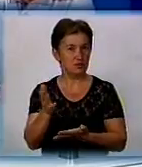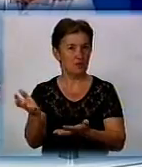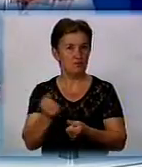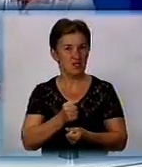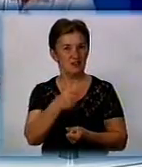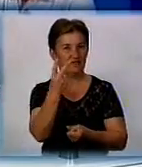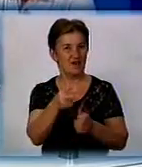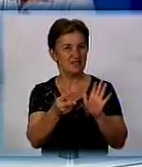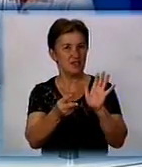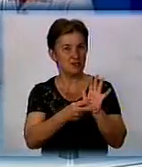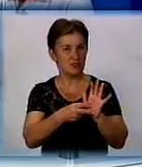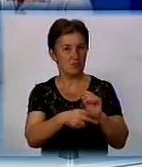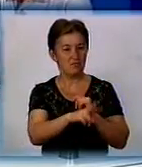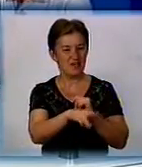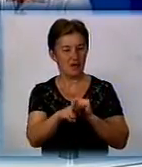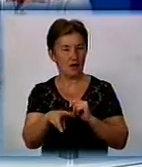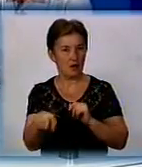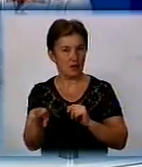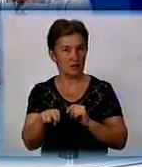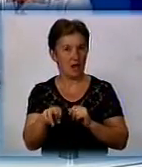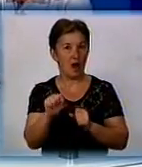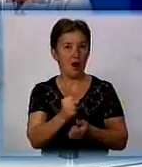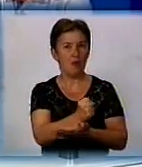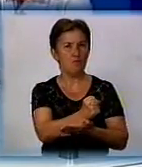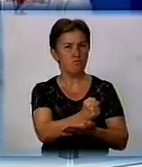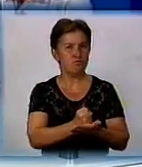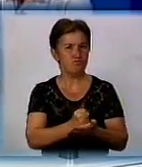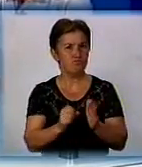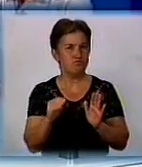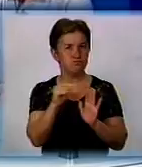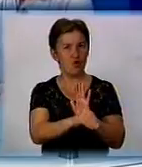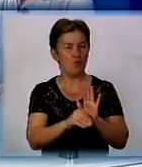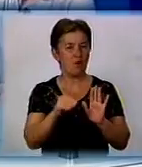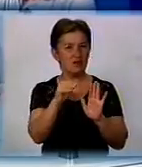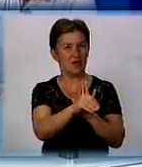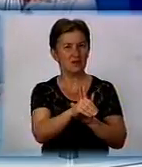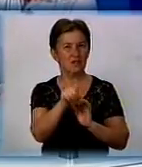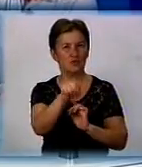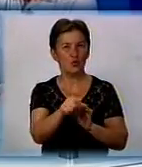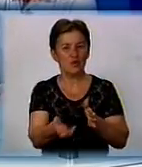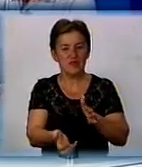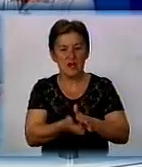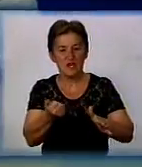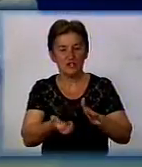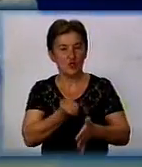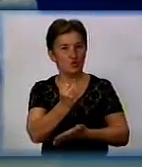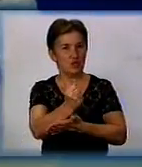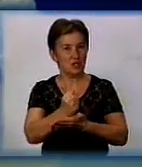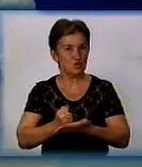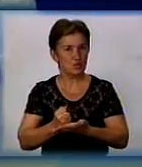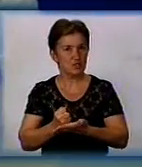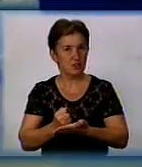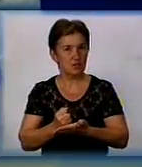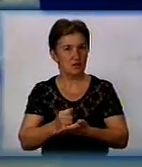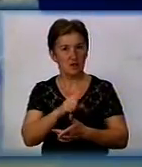кубів газа, пополняти будемо ті недостаючіся ресурси газу